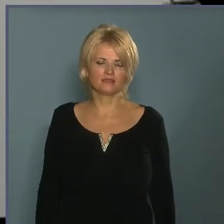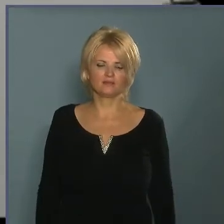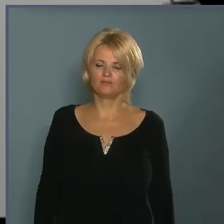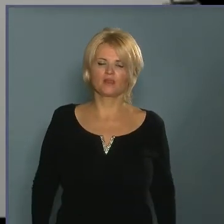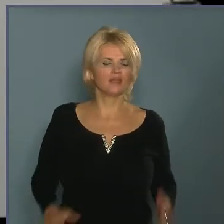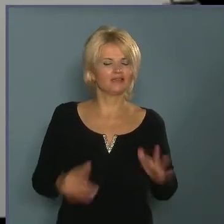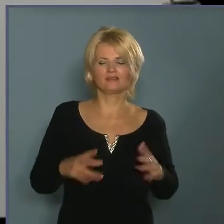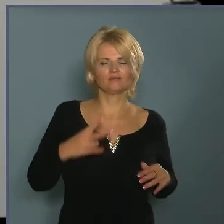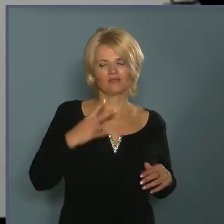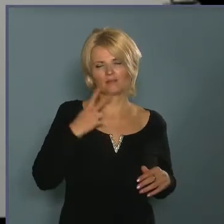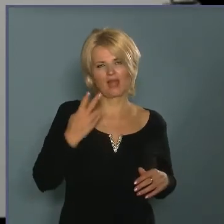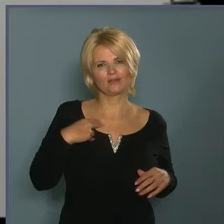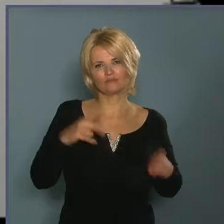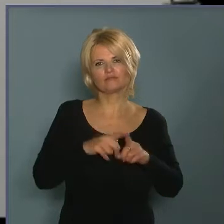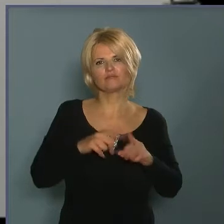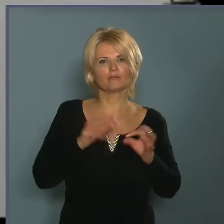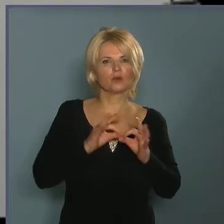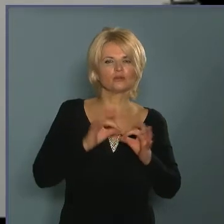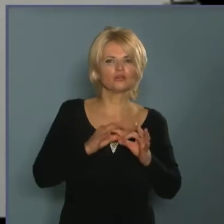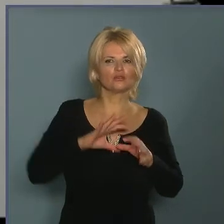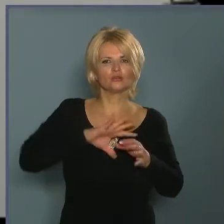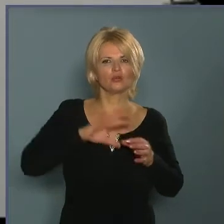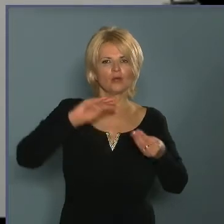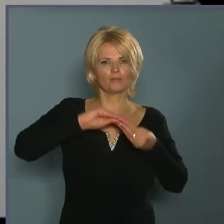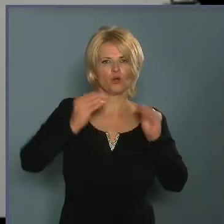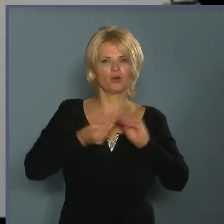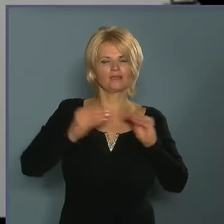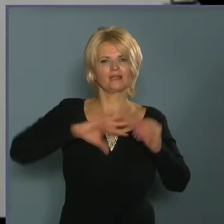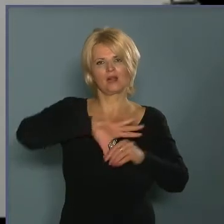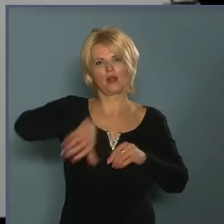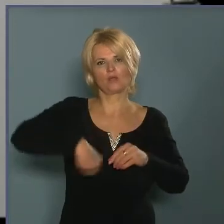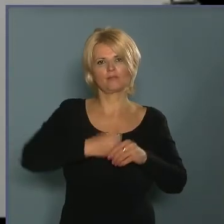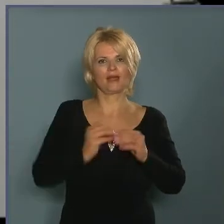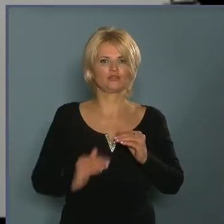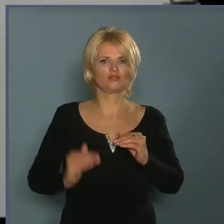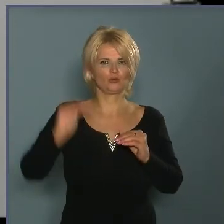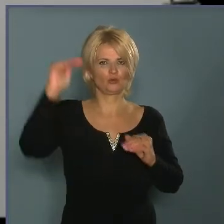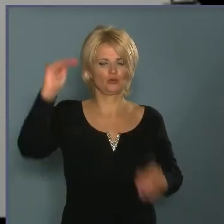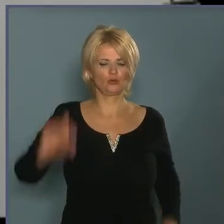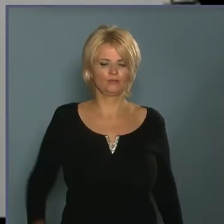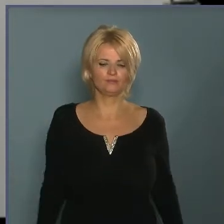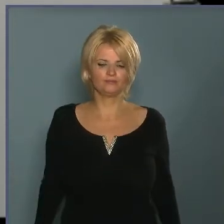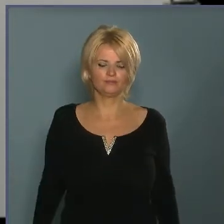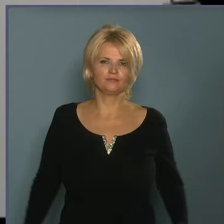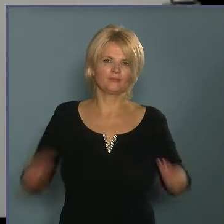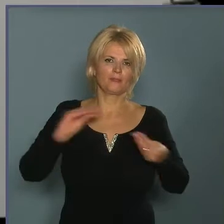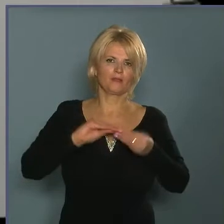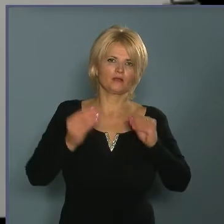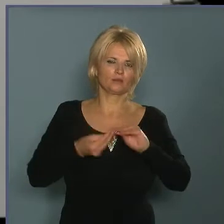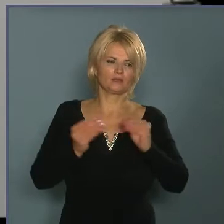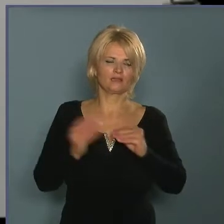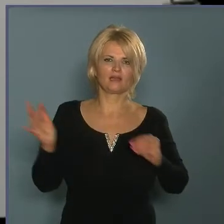ezeket az összefüggéseket, nyilván a volti lopásaink azok ilyenkor azért érezhetően egy picikét megemelkednek, tehát az üzletek